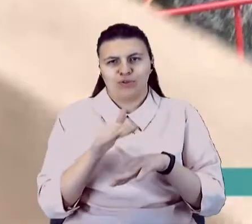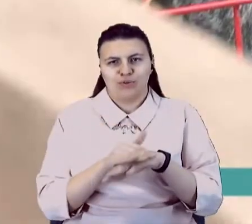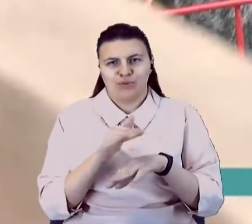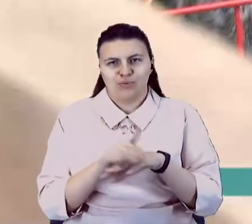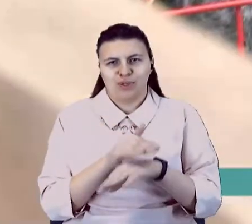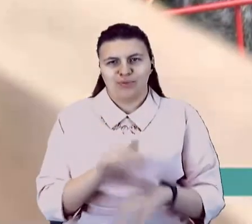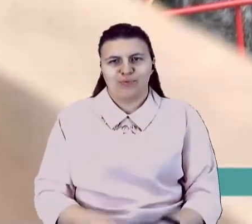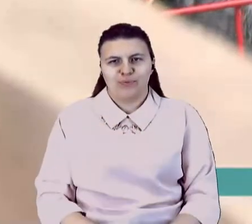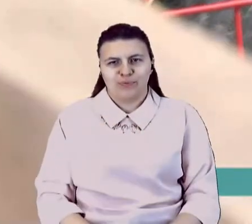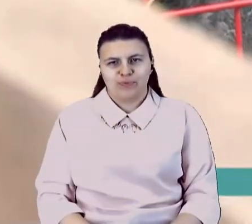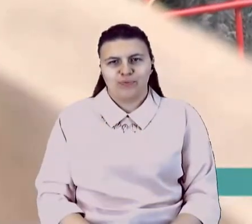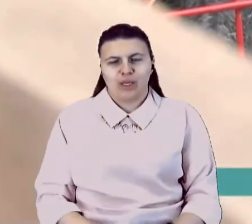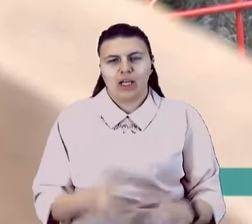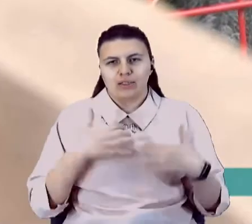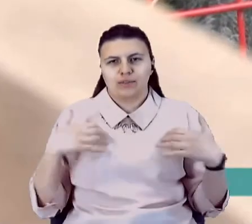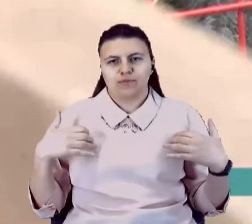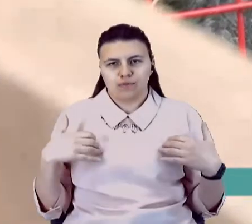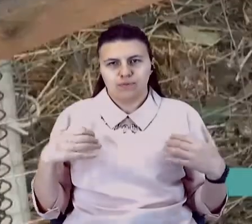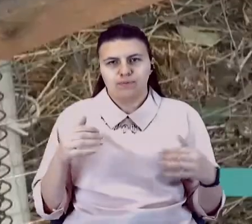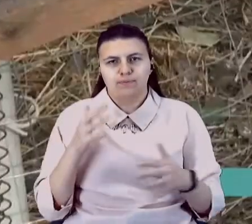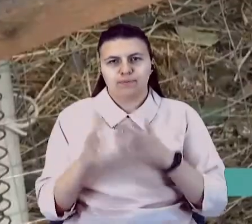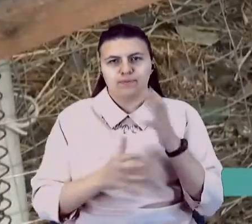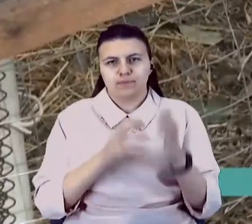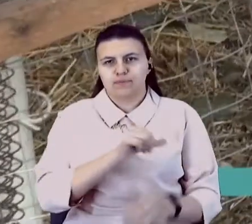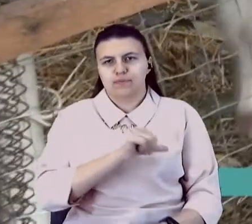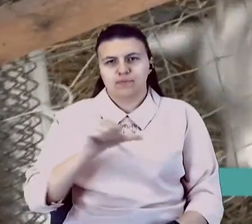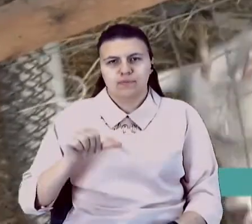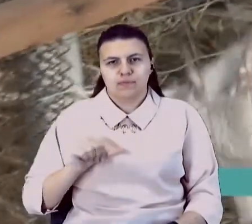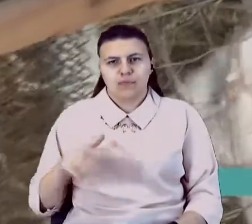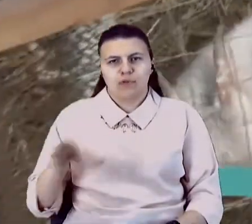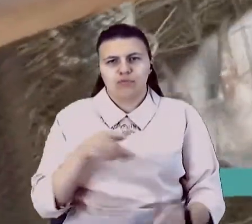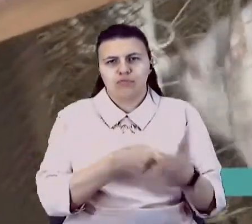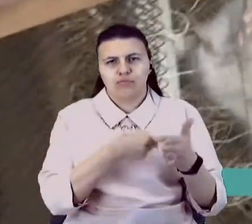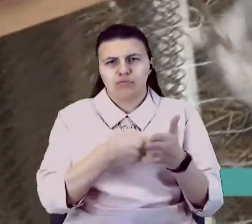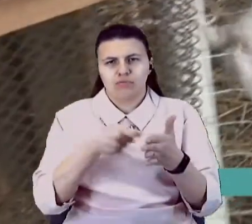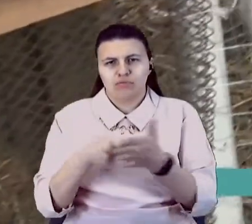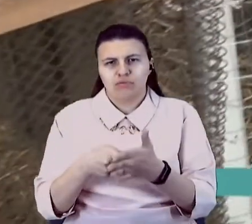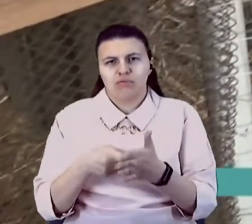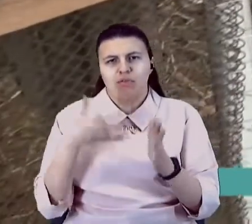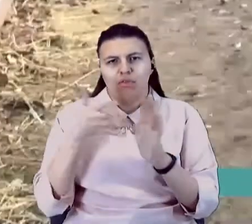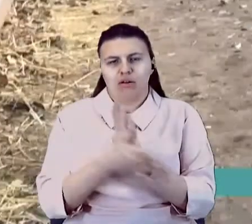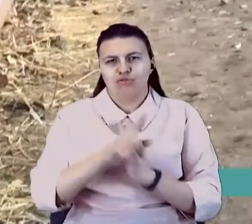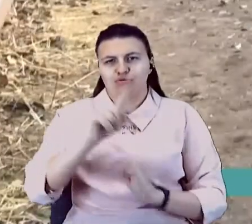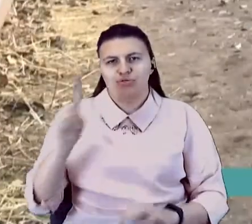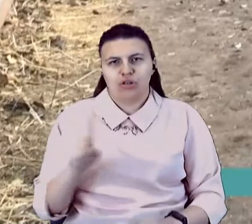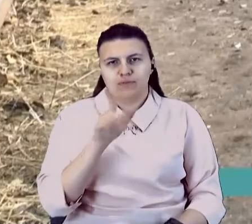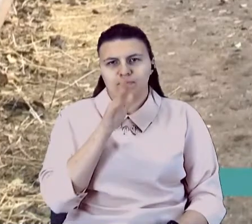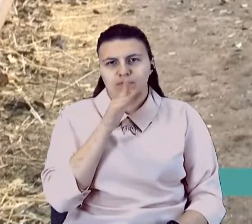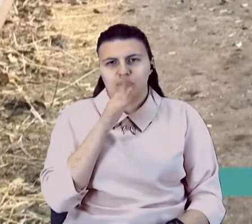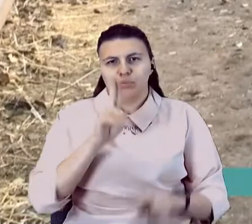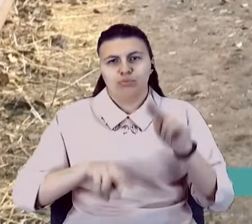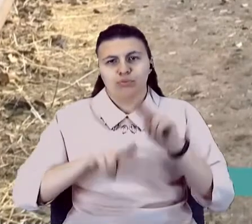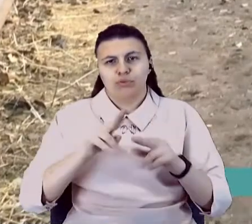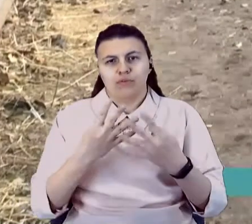За тваринами Юрій доглядає сам. Каже, аби усіх наготувати, витрачає годину часу. Будує вольєри та загони,